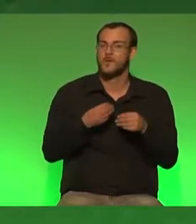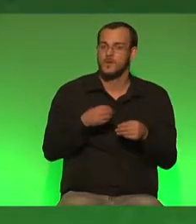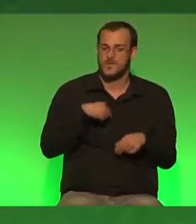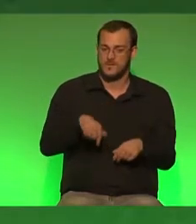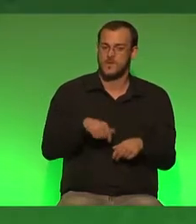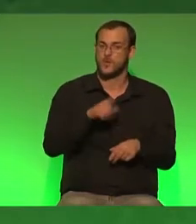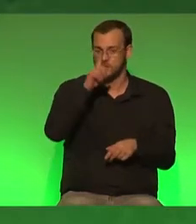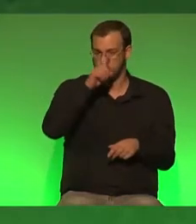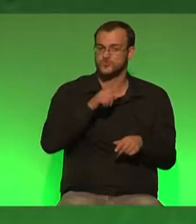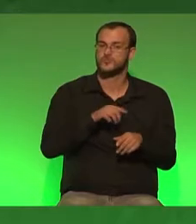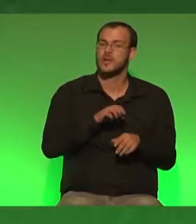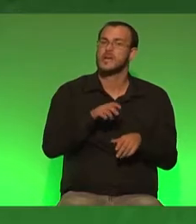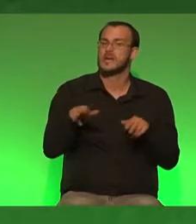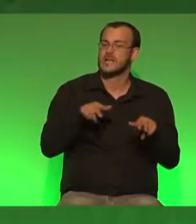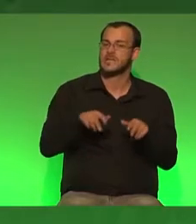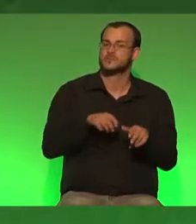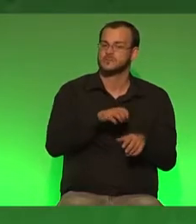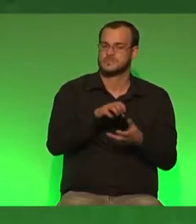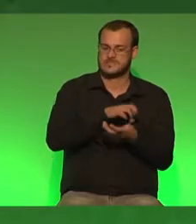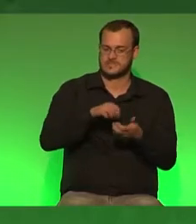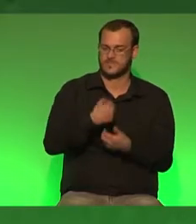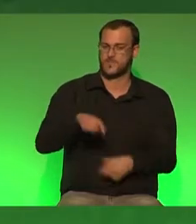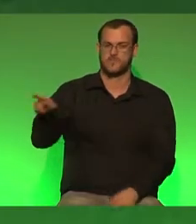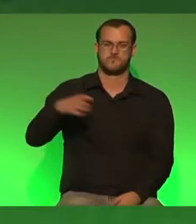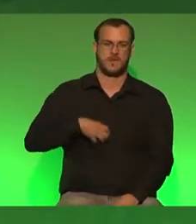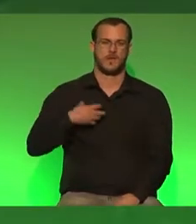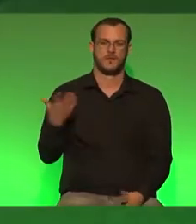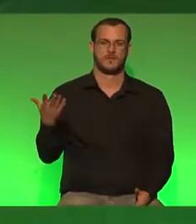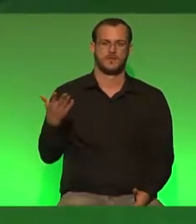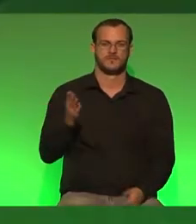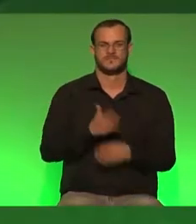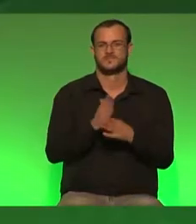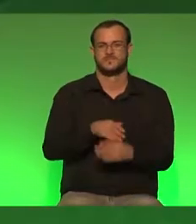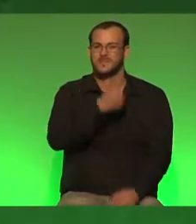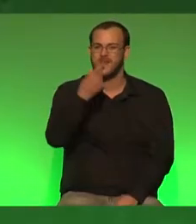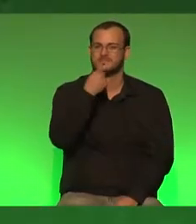Regierungskrise bekommen, die aus Bayern kommt. Und deshalb lasst uns klar sagen,